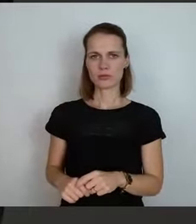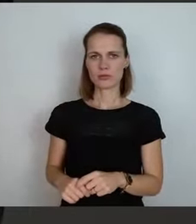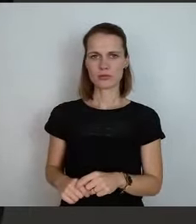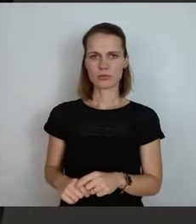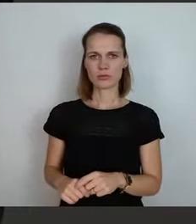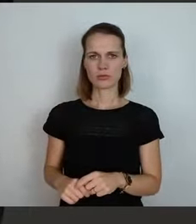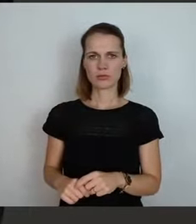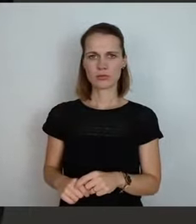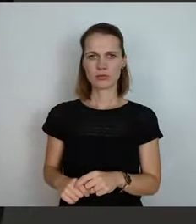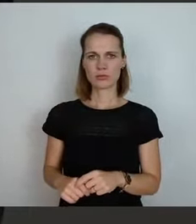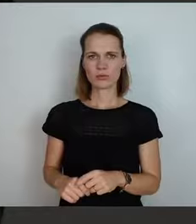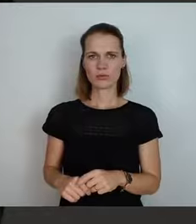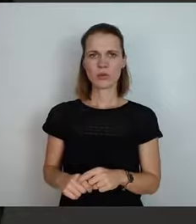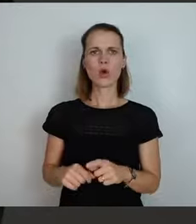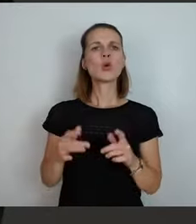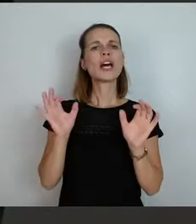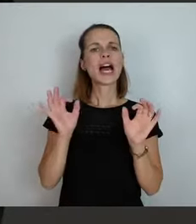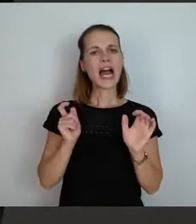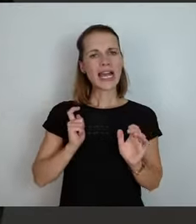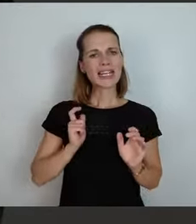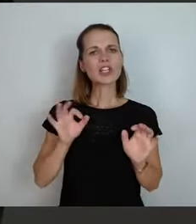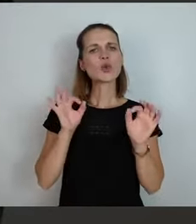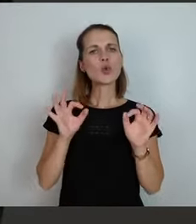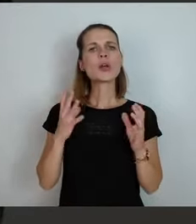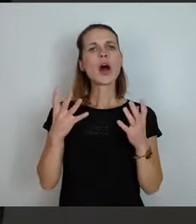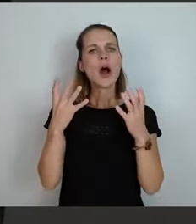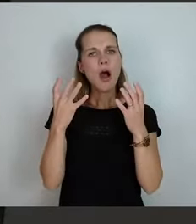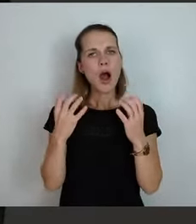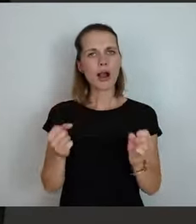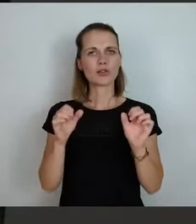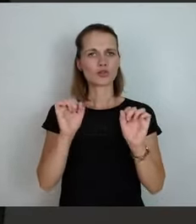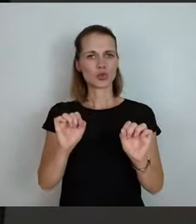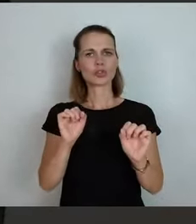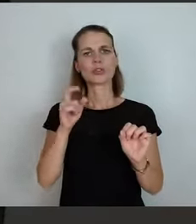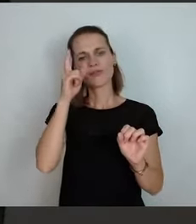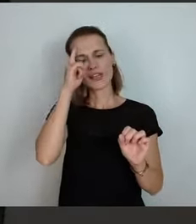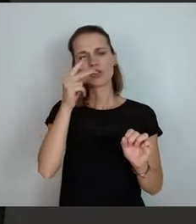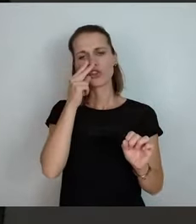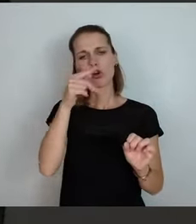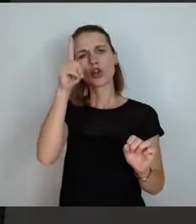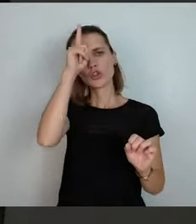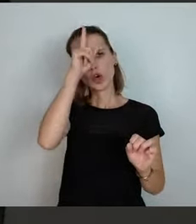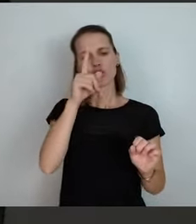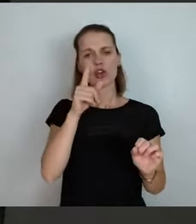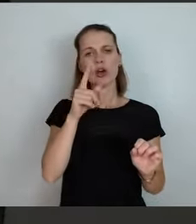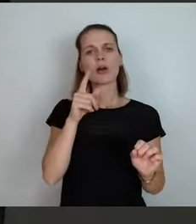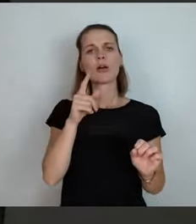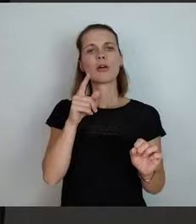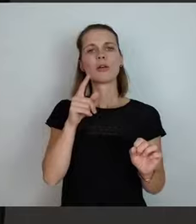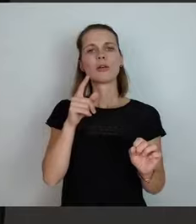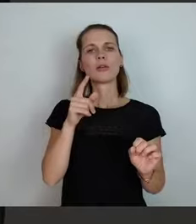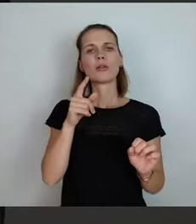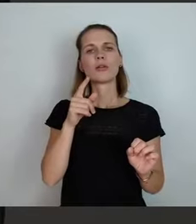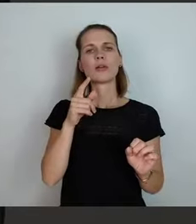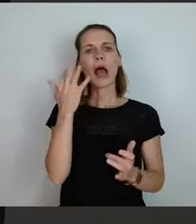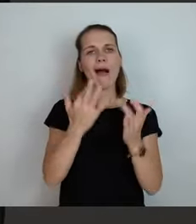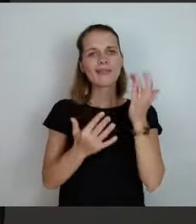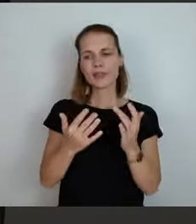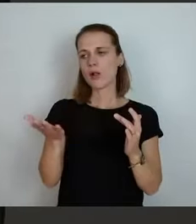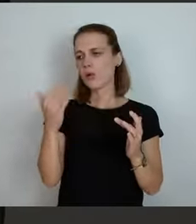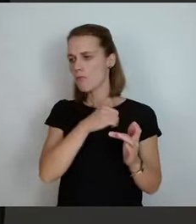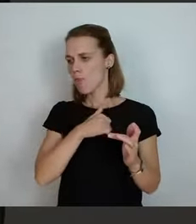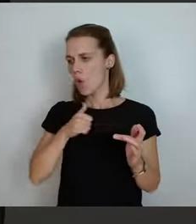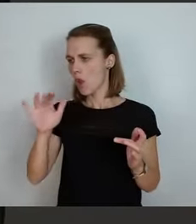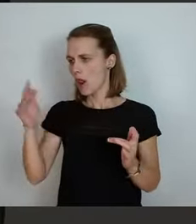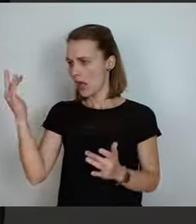geht, nicht eigentlich schon längst erreicht? Vor allen Dingen, wenn wir die deutsche Population mit der polnischen zusammenrechnen, wo die ja nun mal herkommen? Und